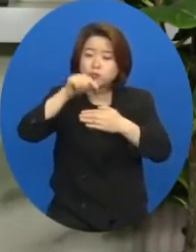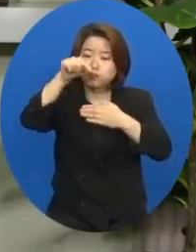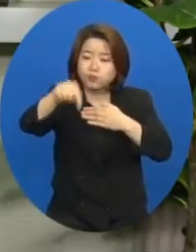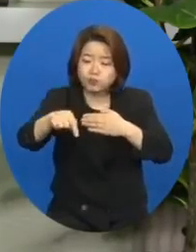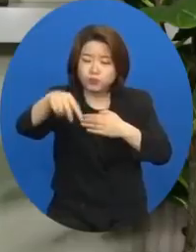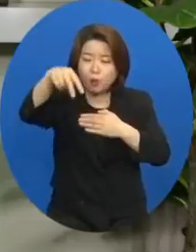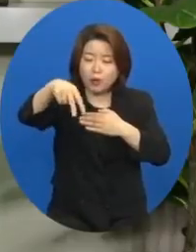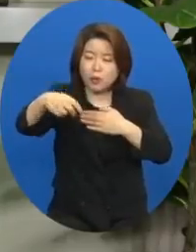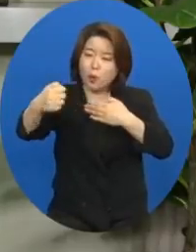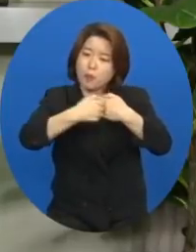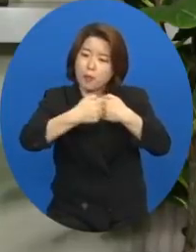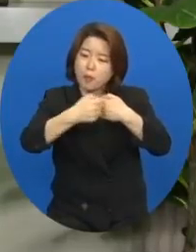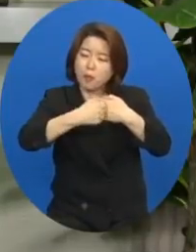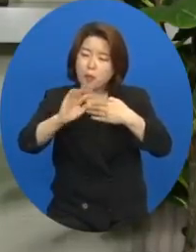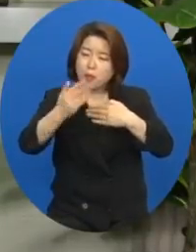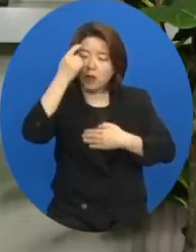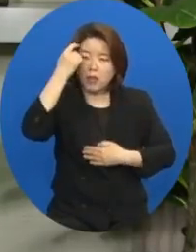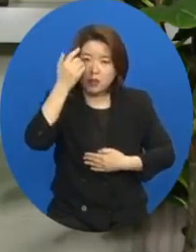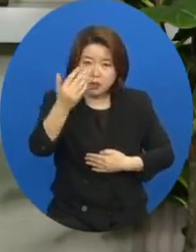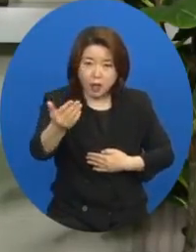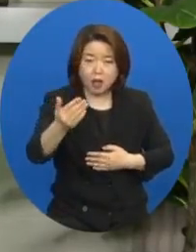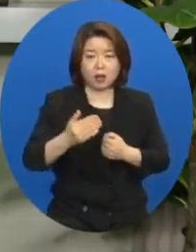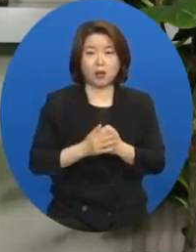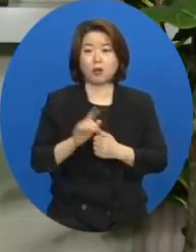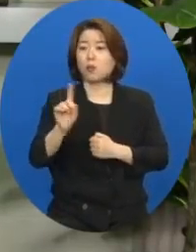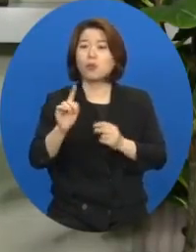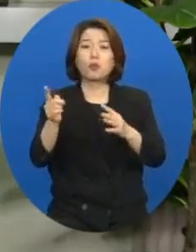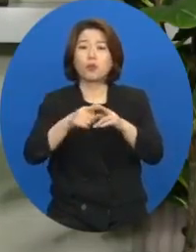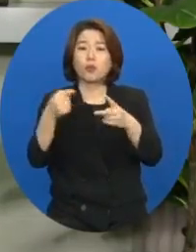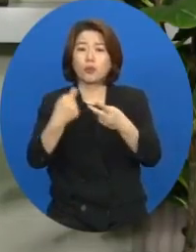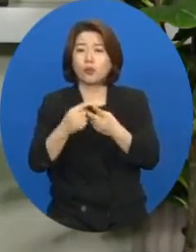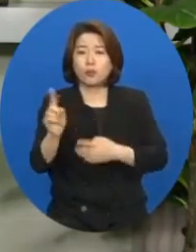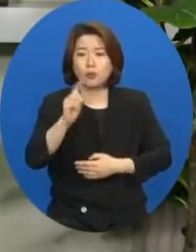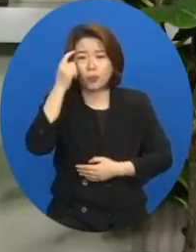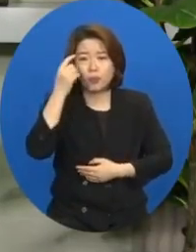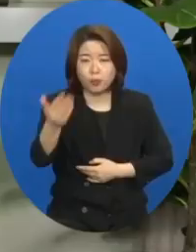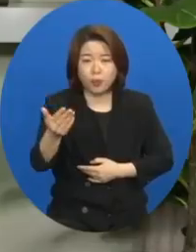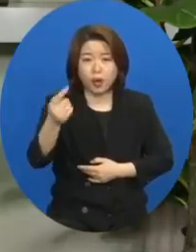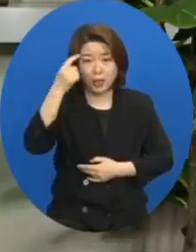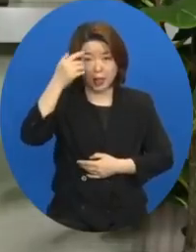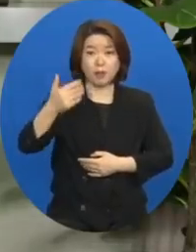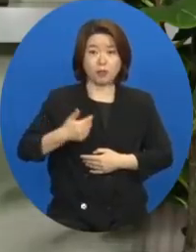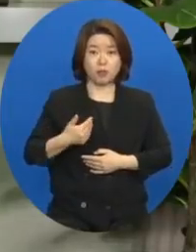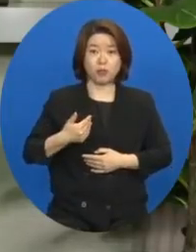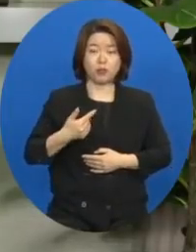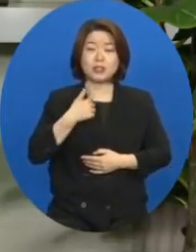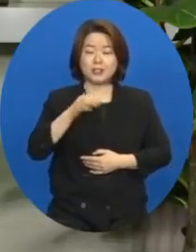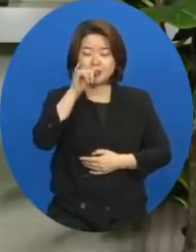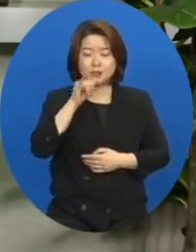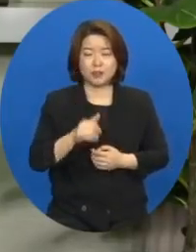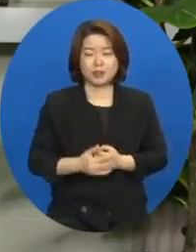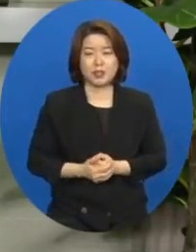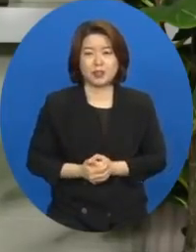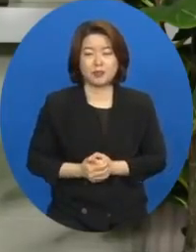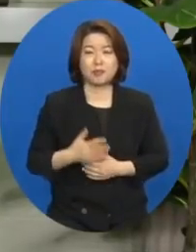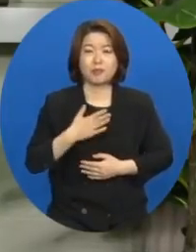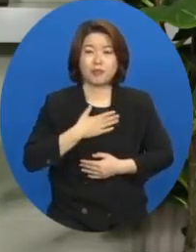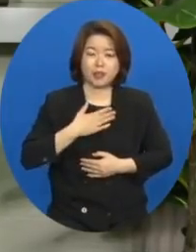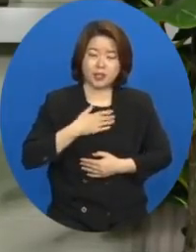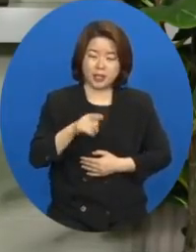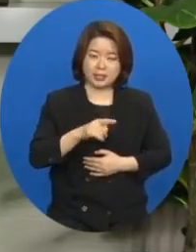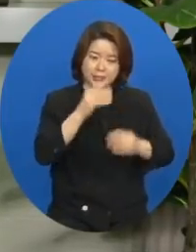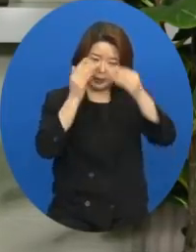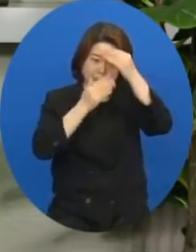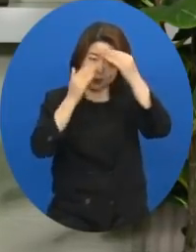또 문을 두드리셔야 되느냐 그걸 어떻게 이해해야 되느냐라고 물으시더라고요. 제가 그